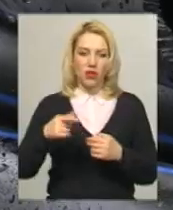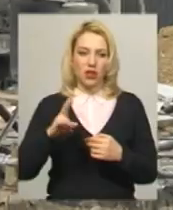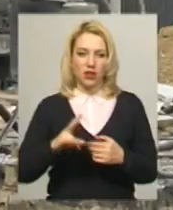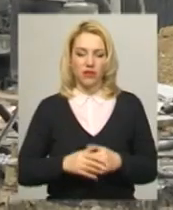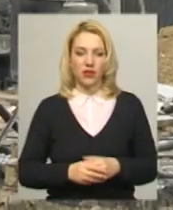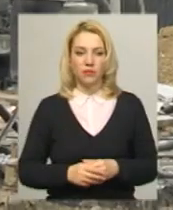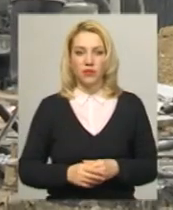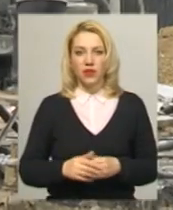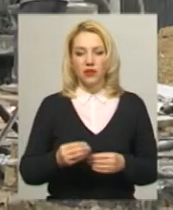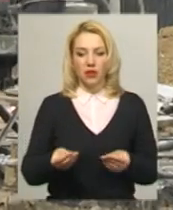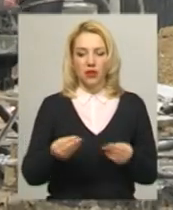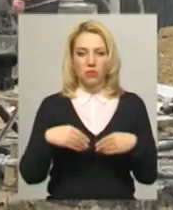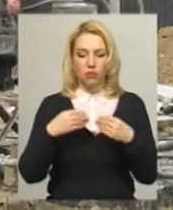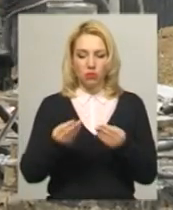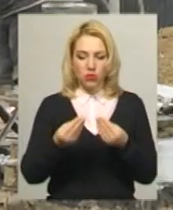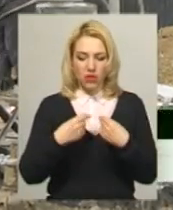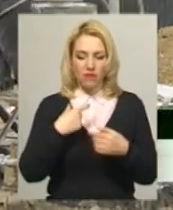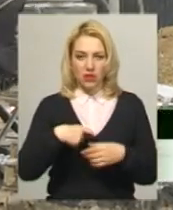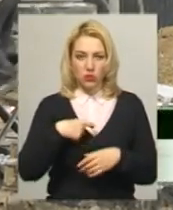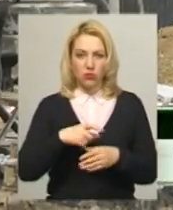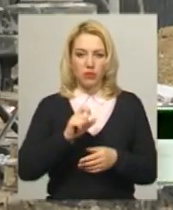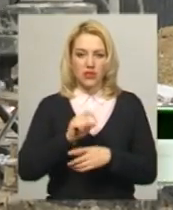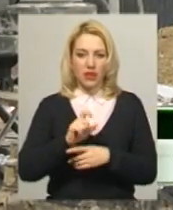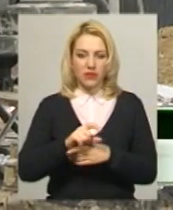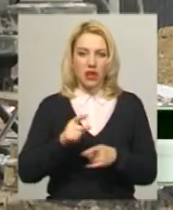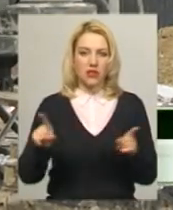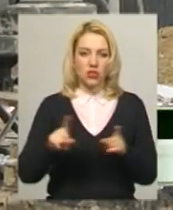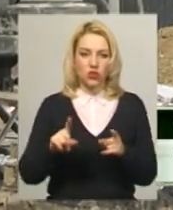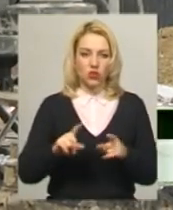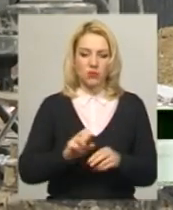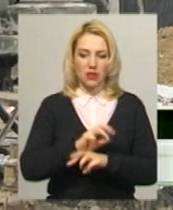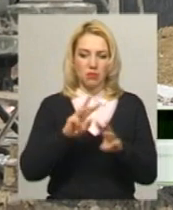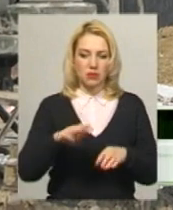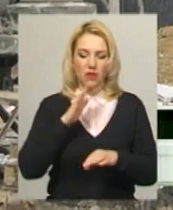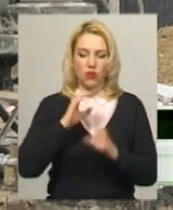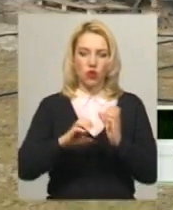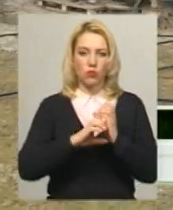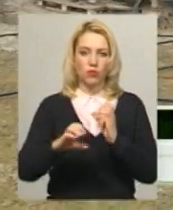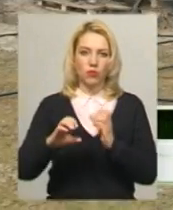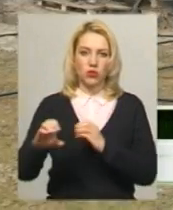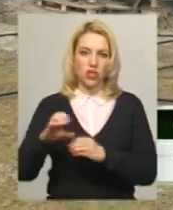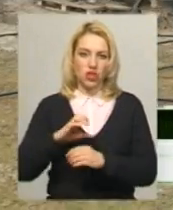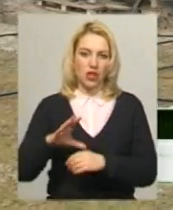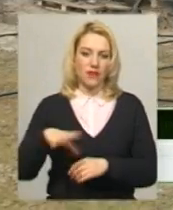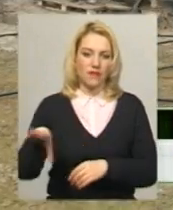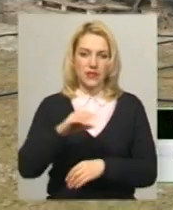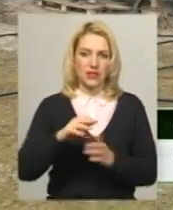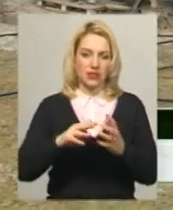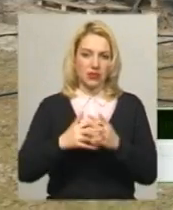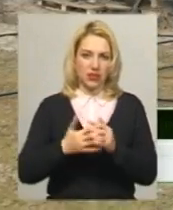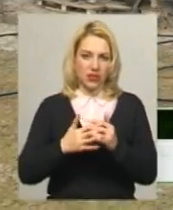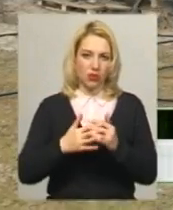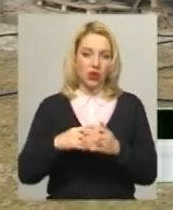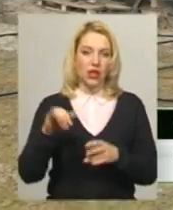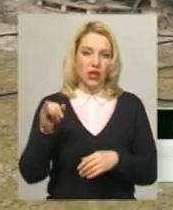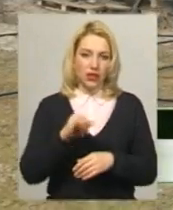поставили собі завдання забезпечити водопостачанням весь населений пункт. До кінця літа ми плануємо